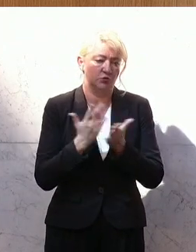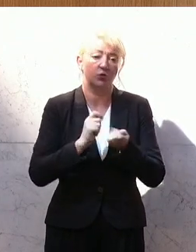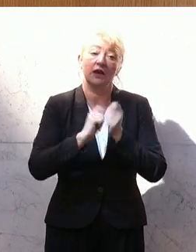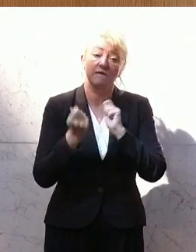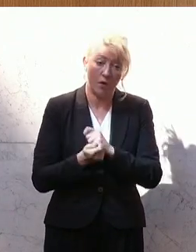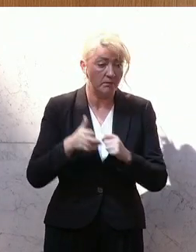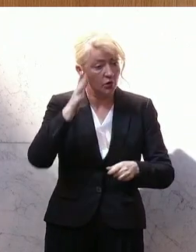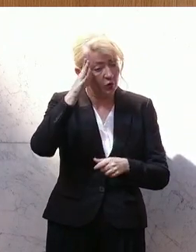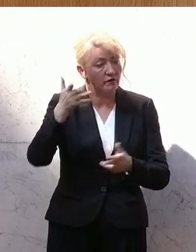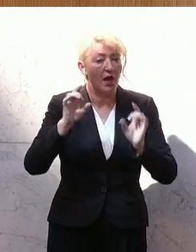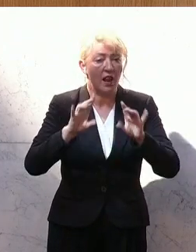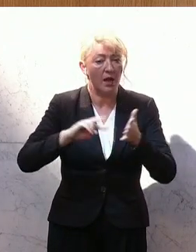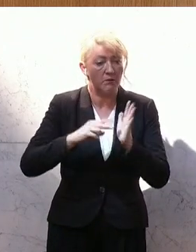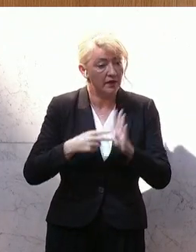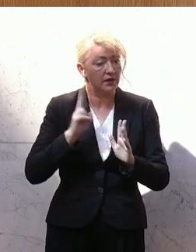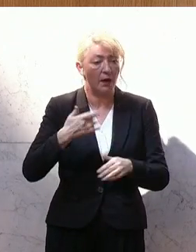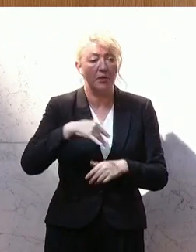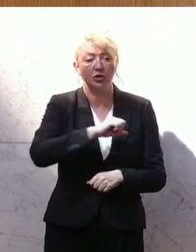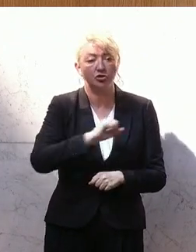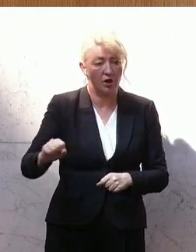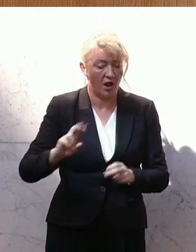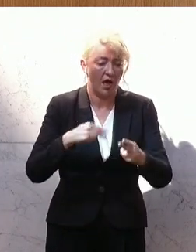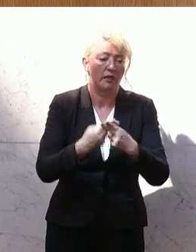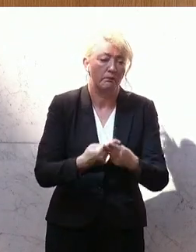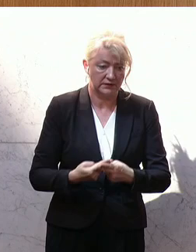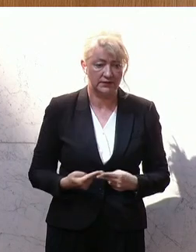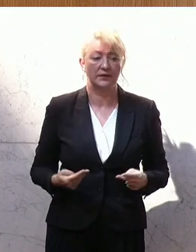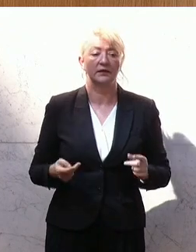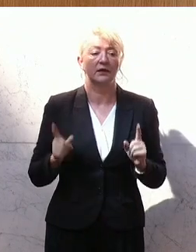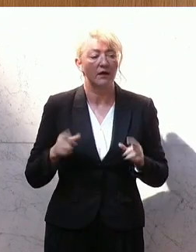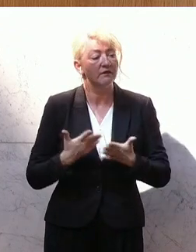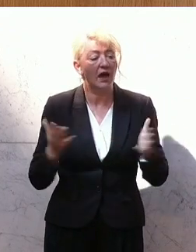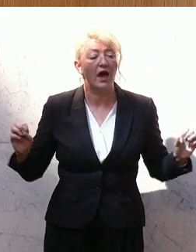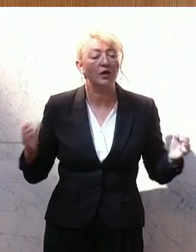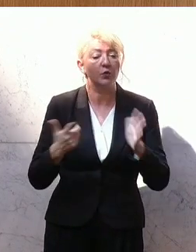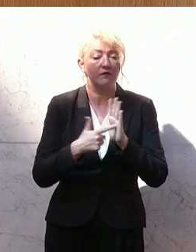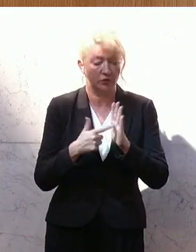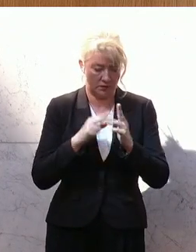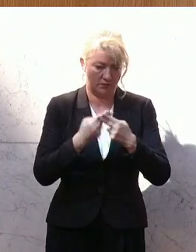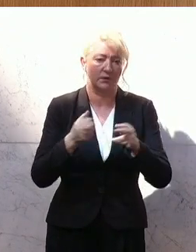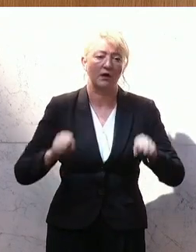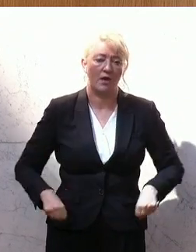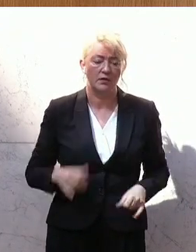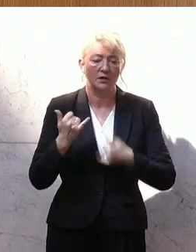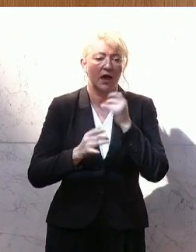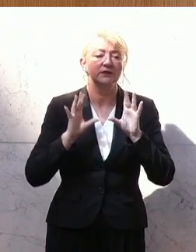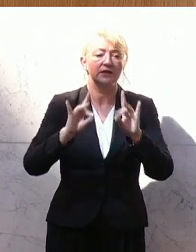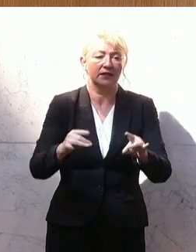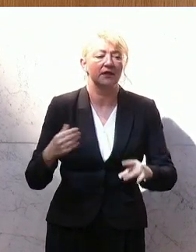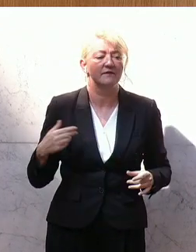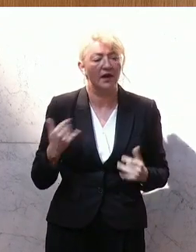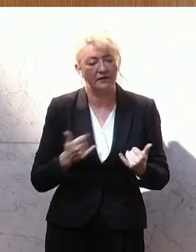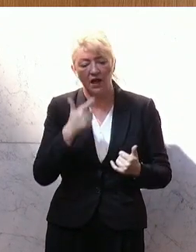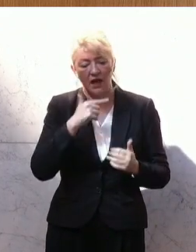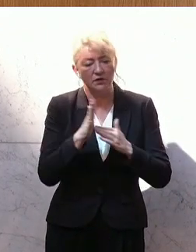Künftig können Lehrpläne rascher angepasst werden auf aktuelle Anforderungen. Jahrzehntelang hat man hier nach